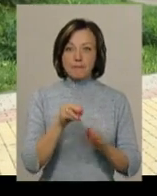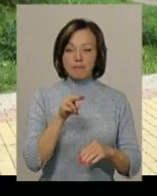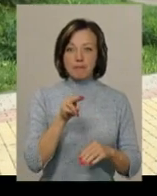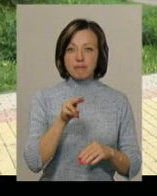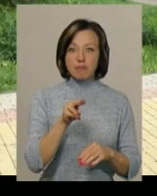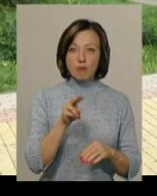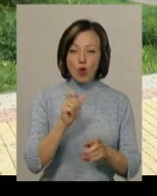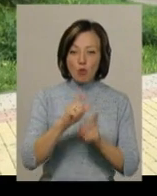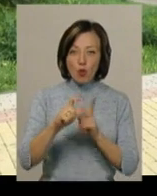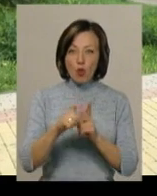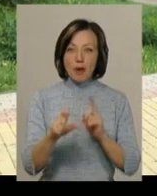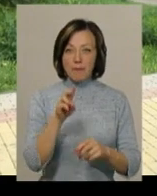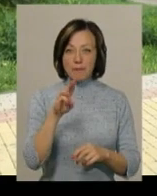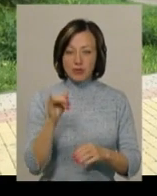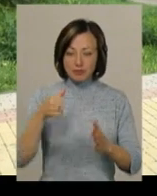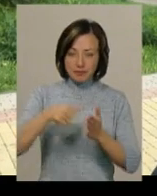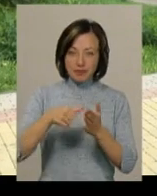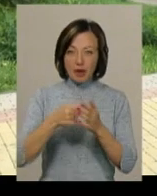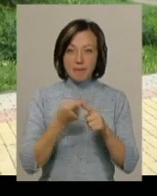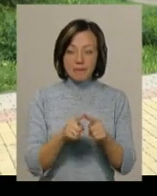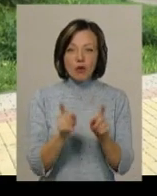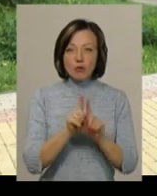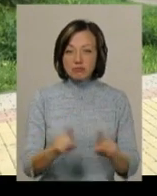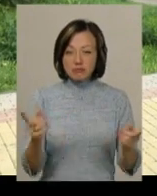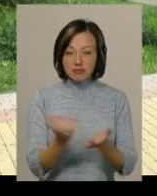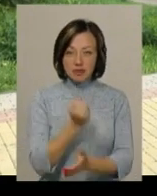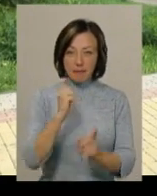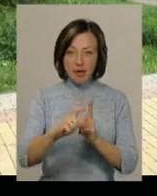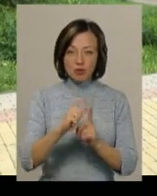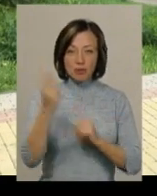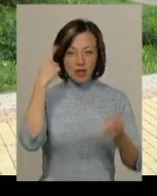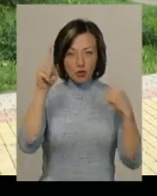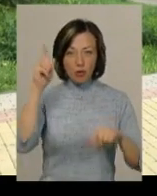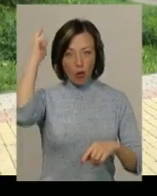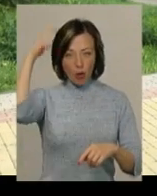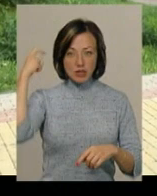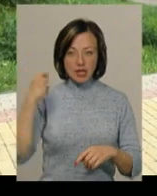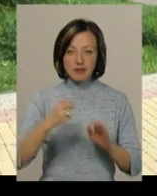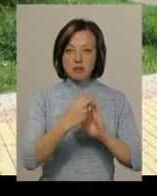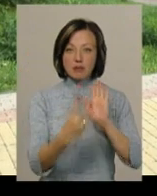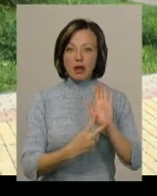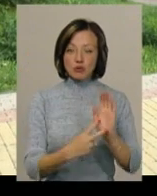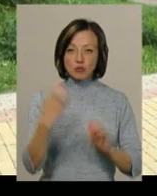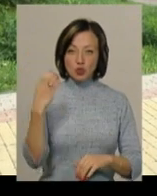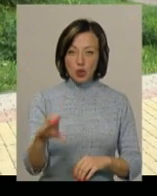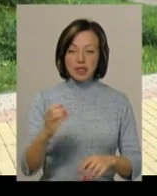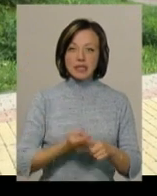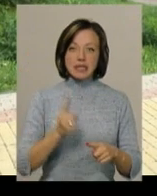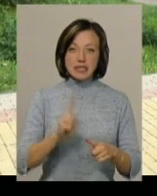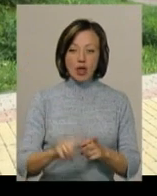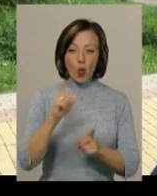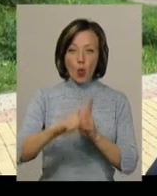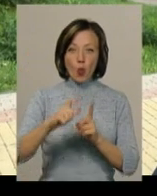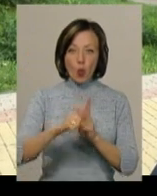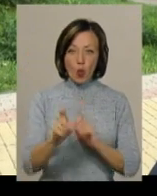потім куля, потім знов пиш. Ми ж віднайшли уніфікований патрон, який придумали козаки вже в 17-му столітті. Це куля,